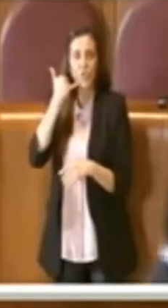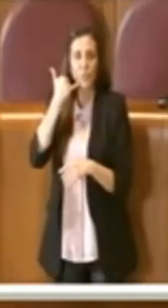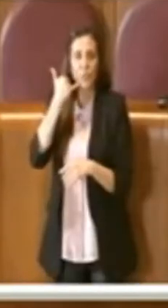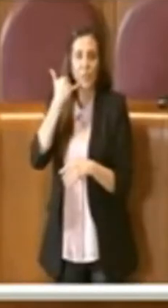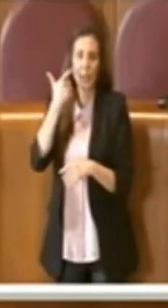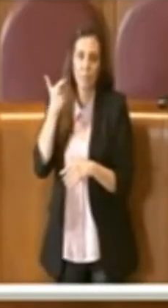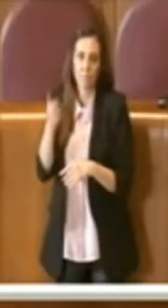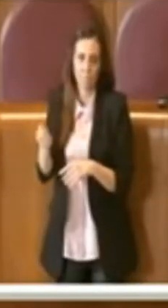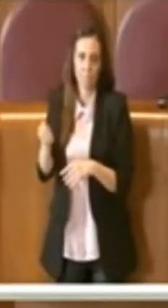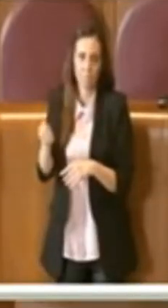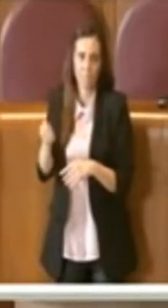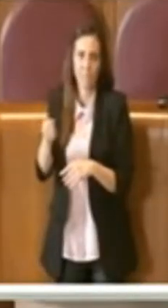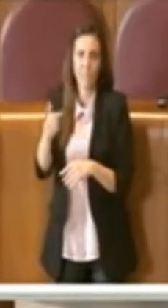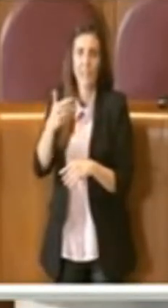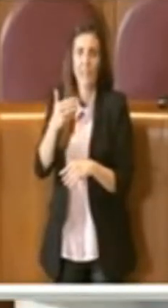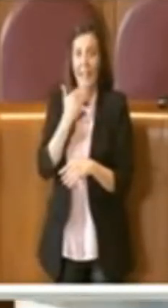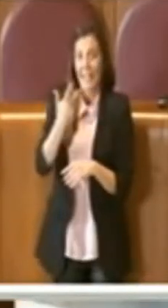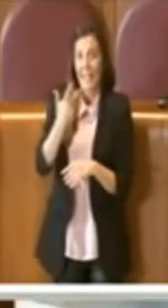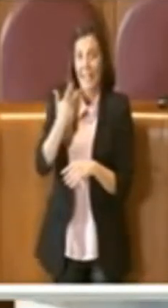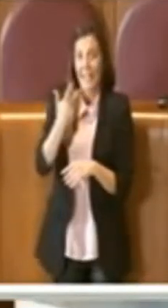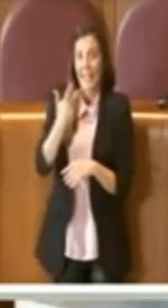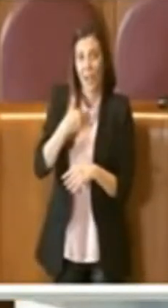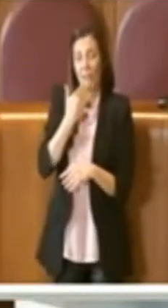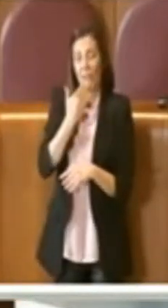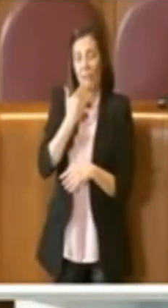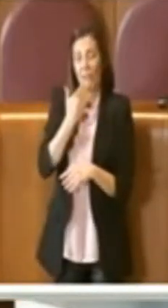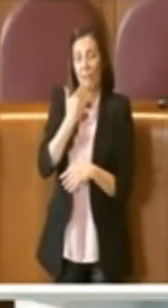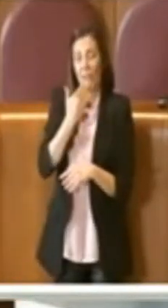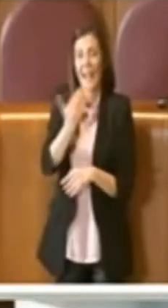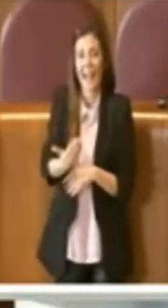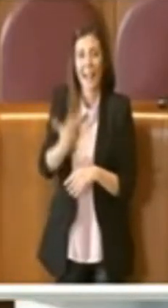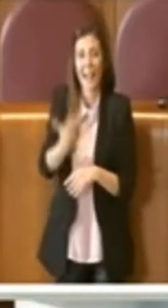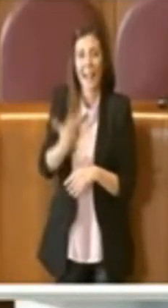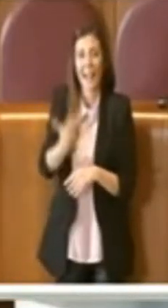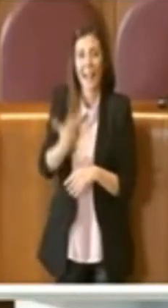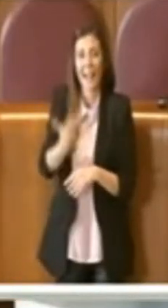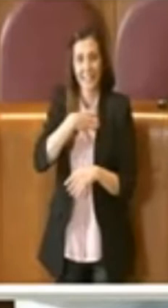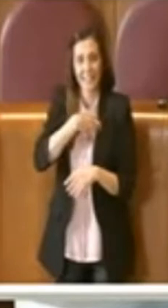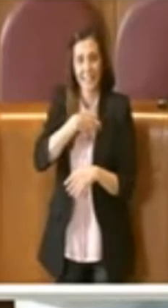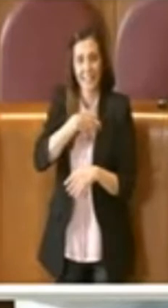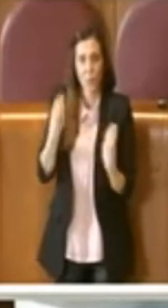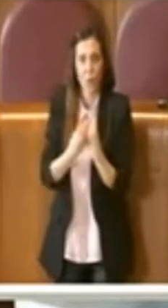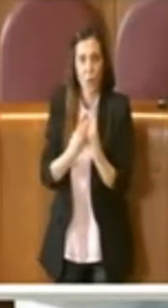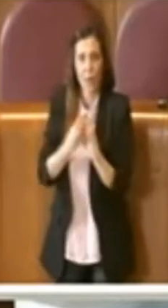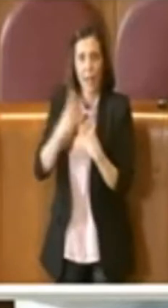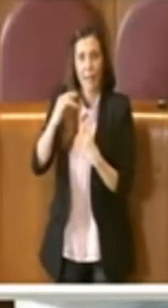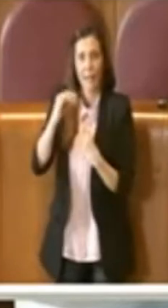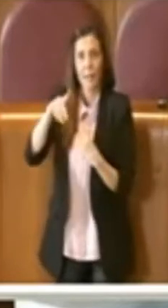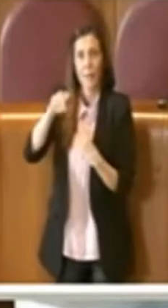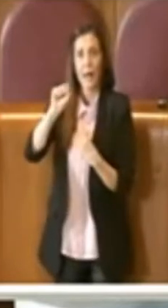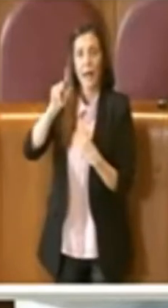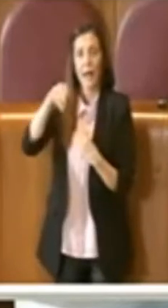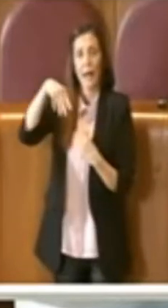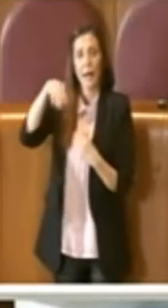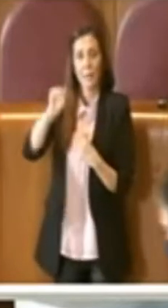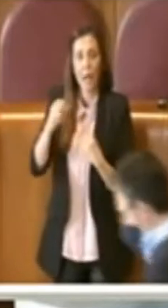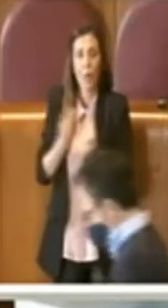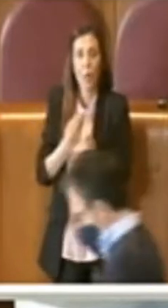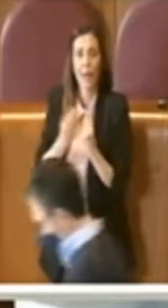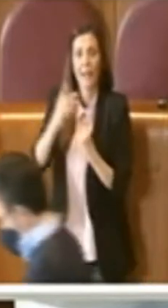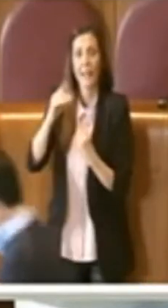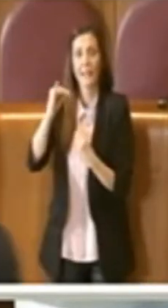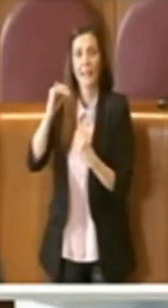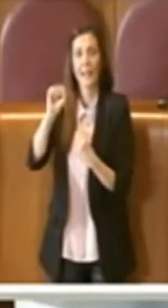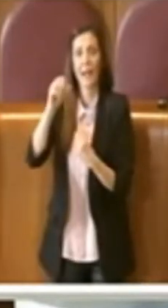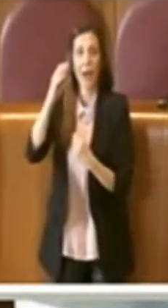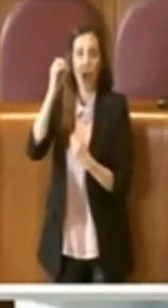Presidente, intanto voglio ringraziare l'assessora, il collega Di Palma e anche il collega Diaco perché non facendo parte